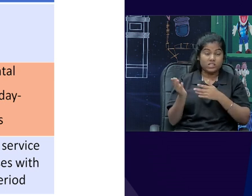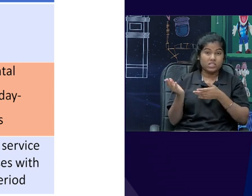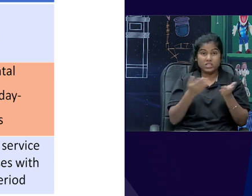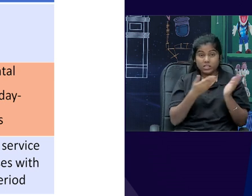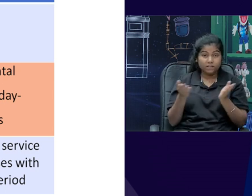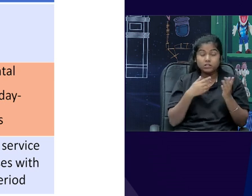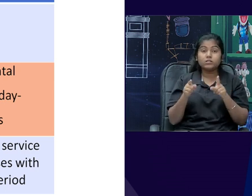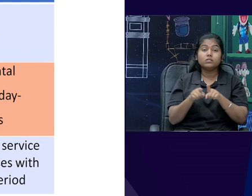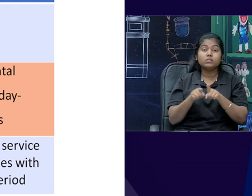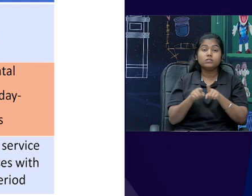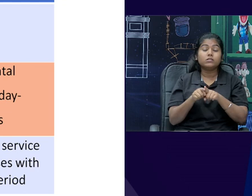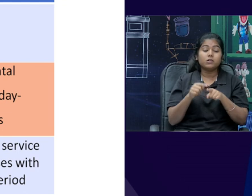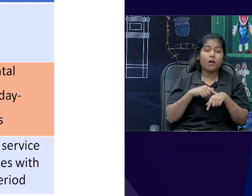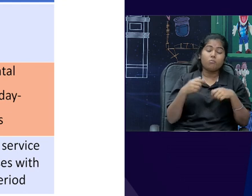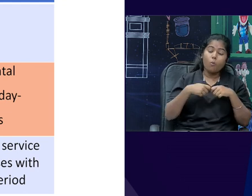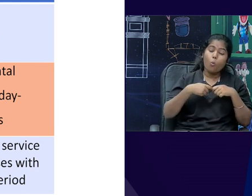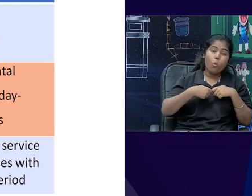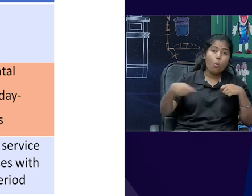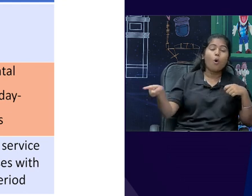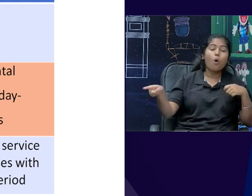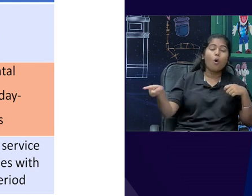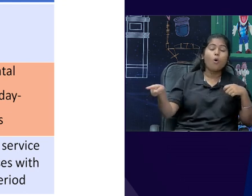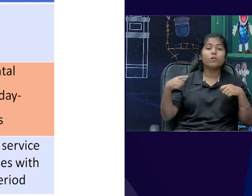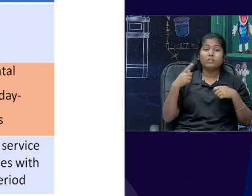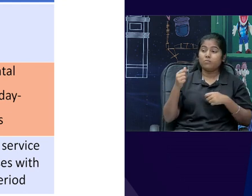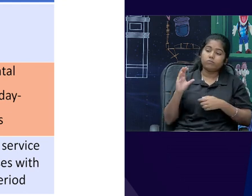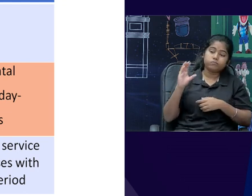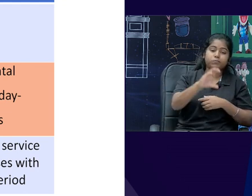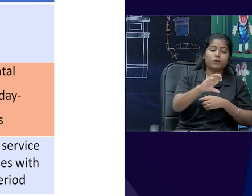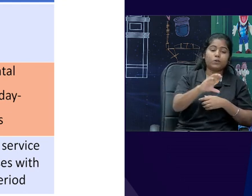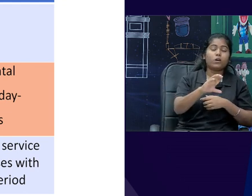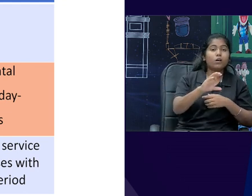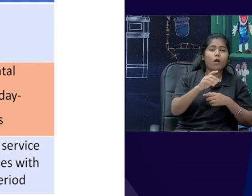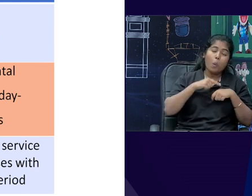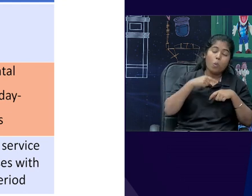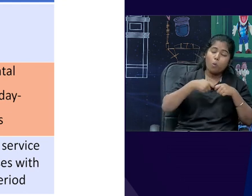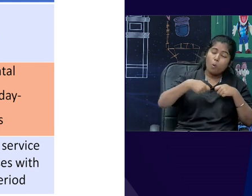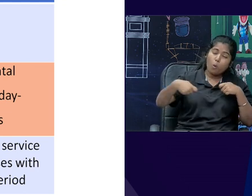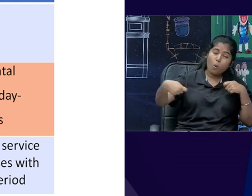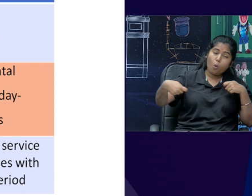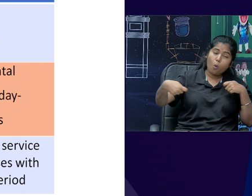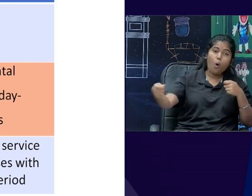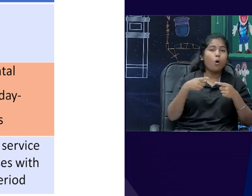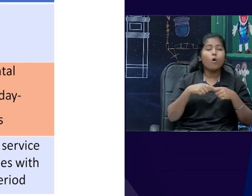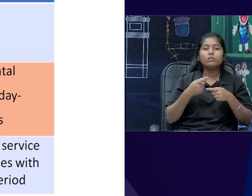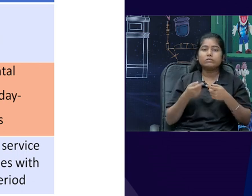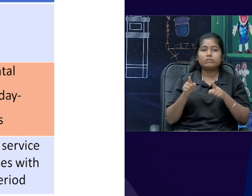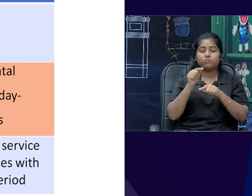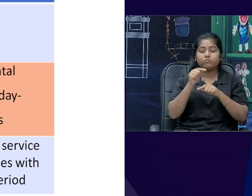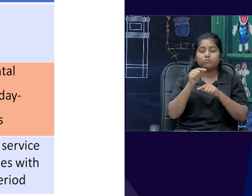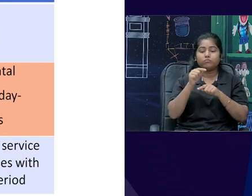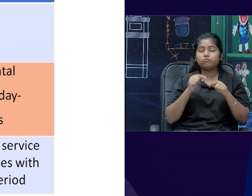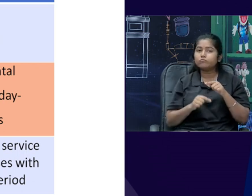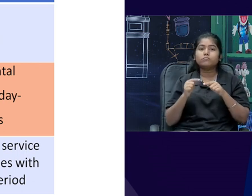long gestation period जहां investment बहुत लंबा रहता है और रिटर्न देर से आते हैं private sector may not be interested